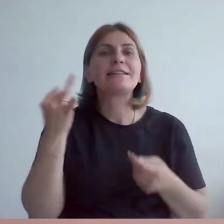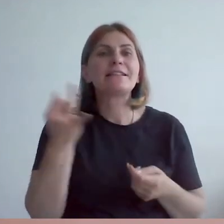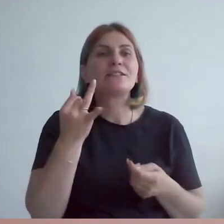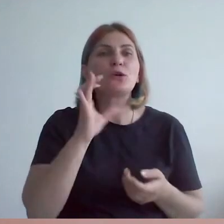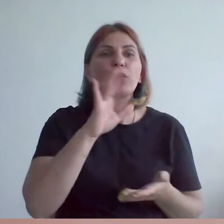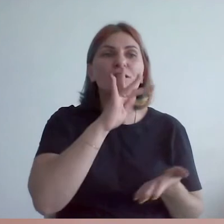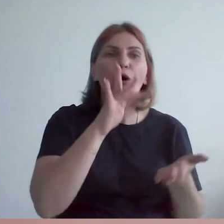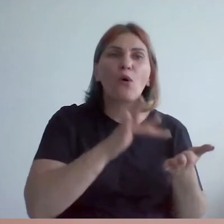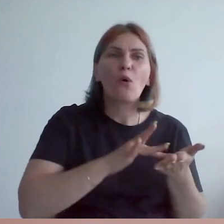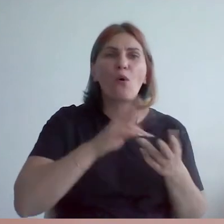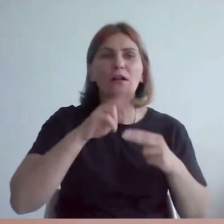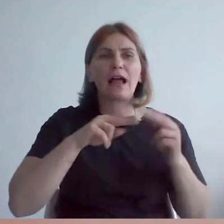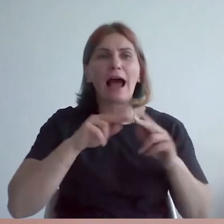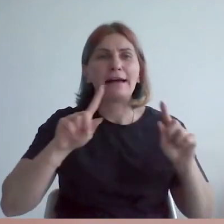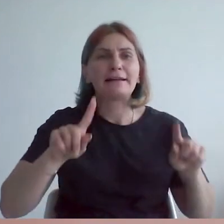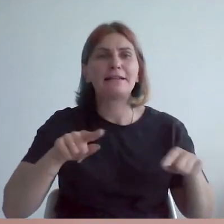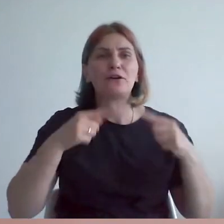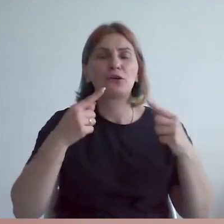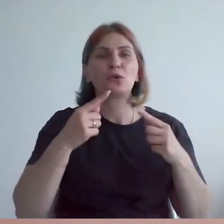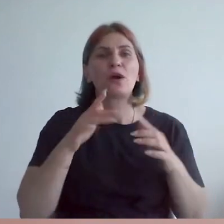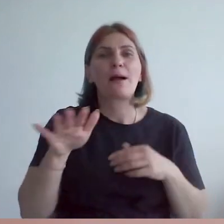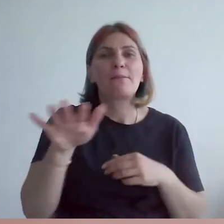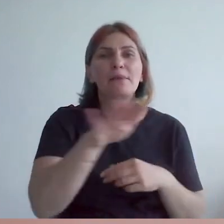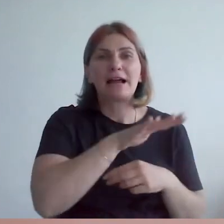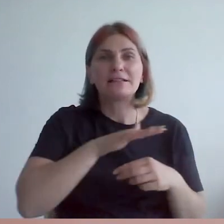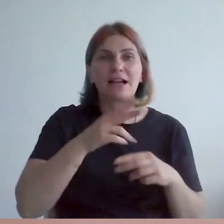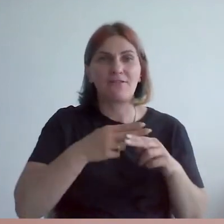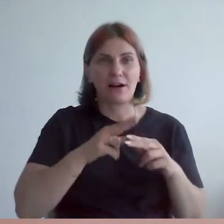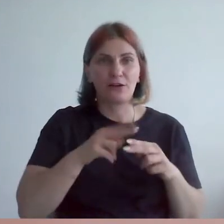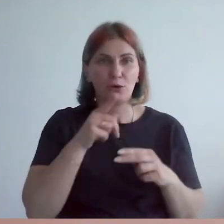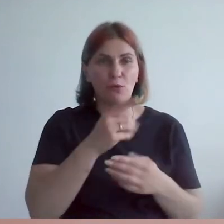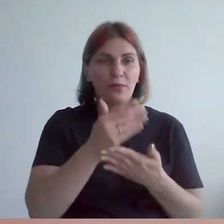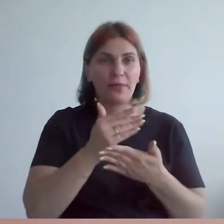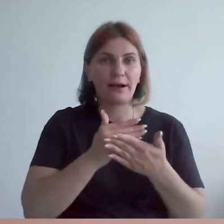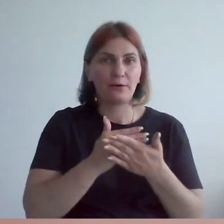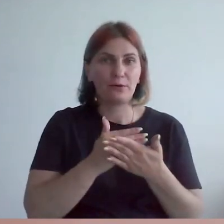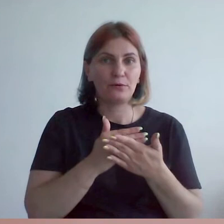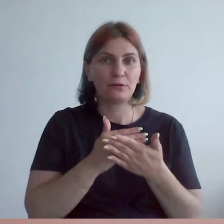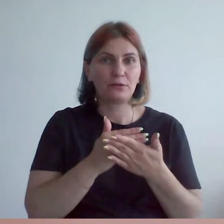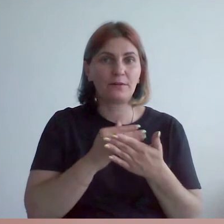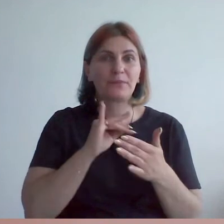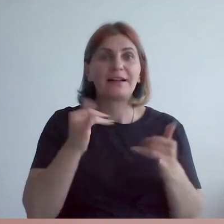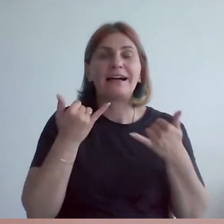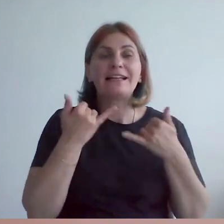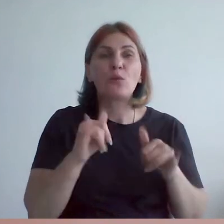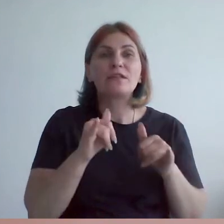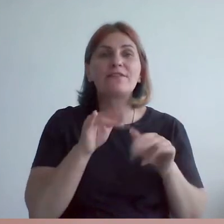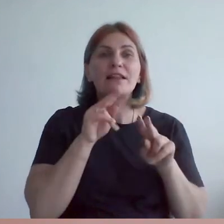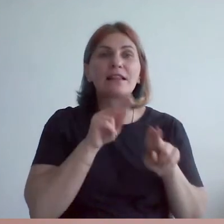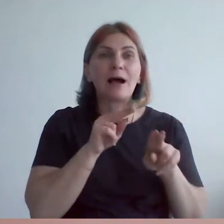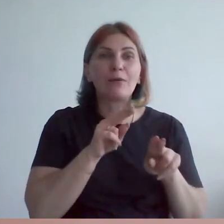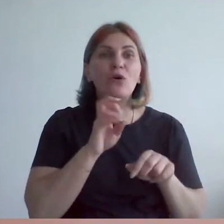архитектуры, историей пространства, в котором он находится. И удивительно наблюдать, как